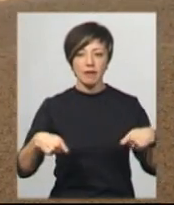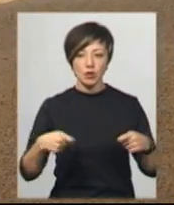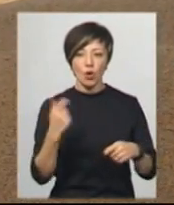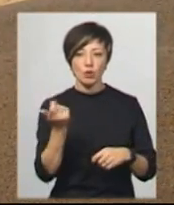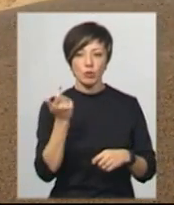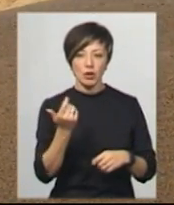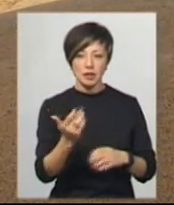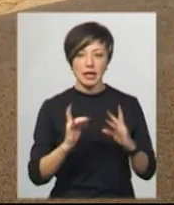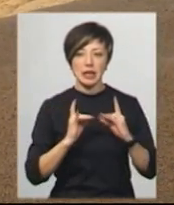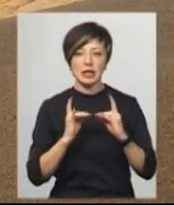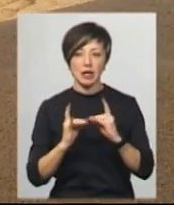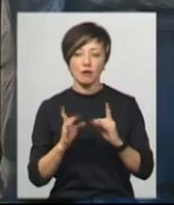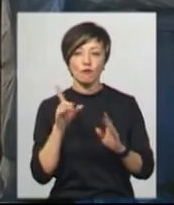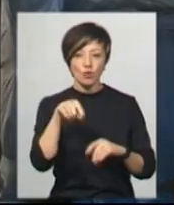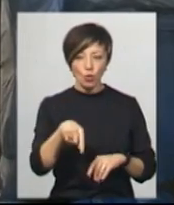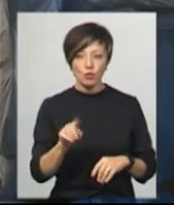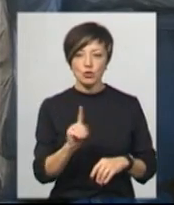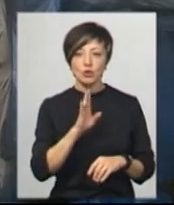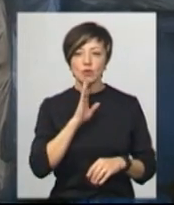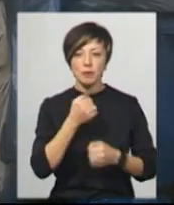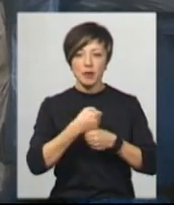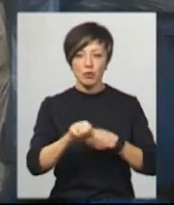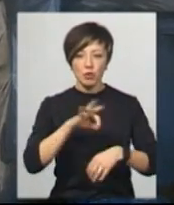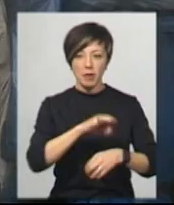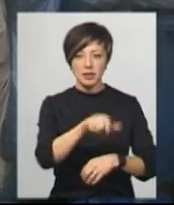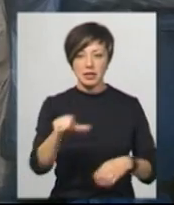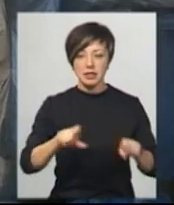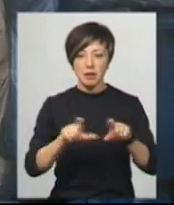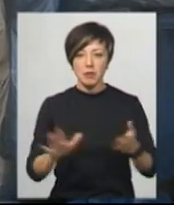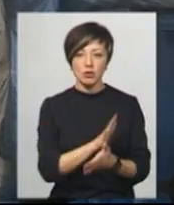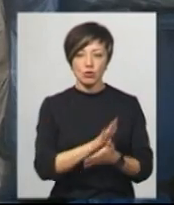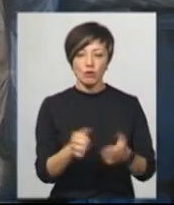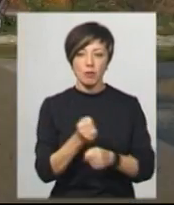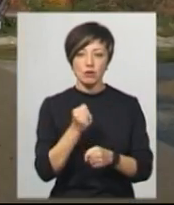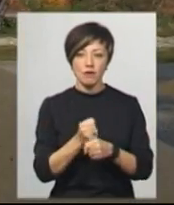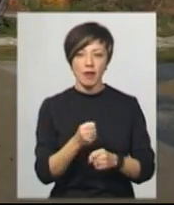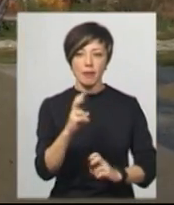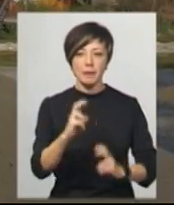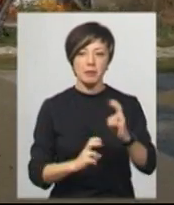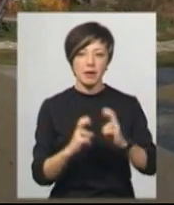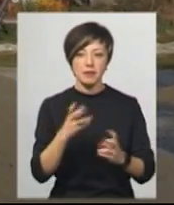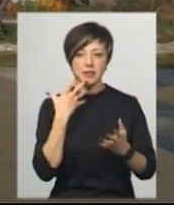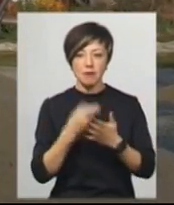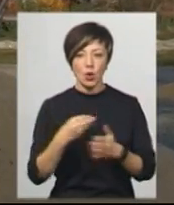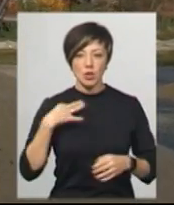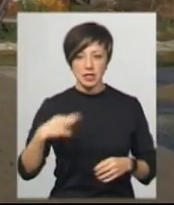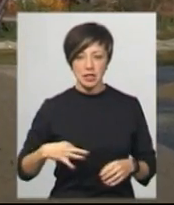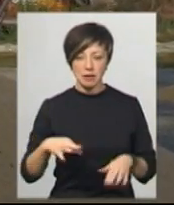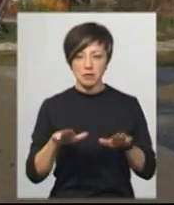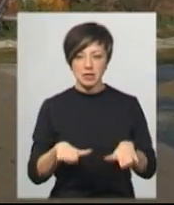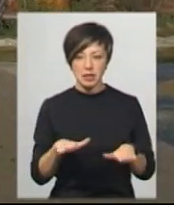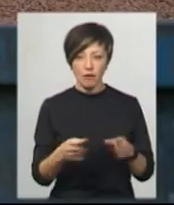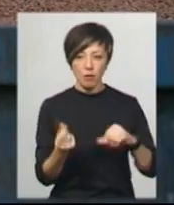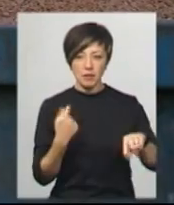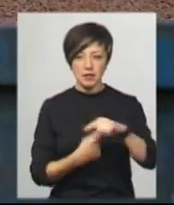господарством інтернату у тому, що вона примушувала пацієнтів закладу безкоштовно працювати на підприємстві свого сина – місцевого